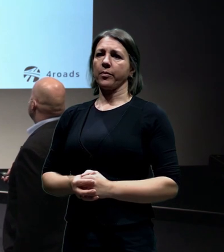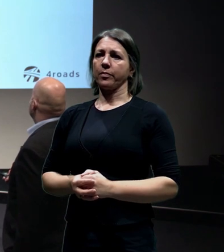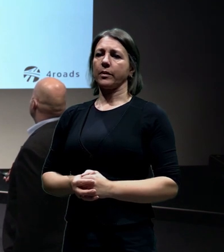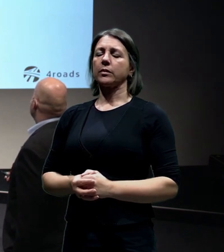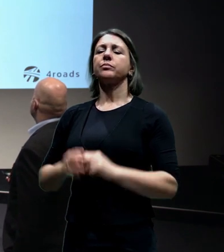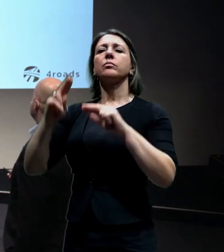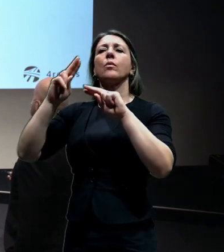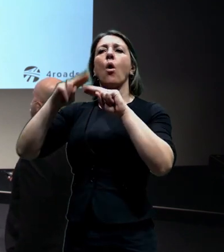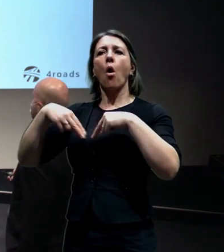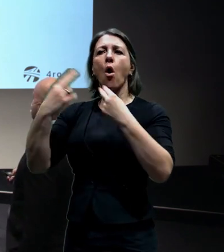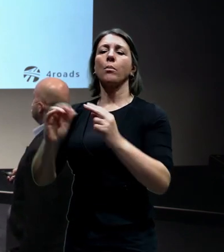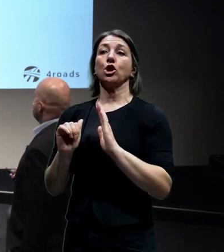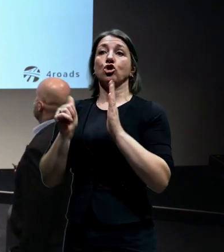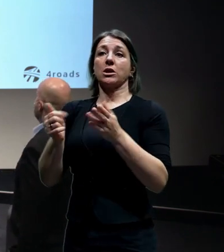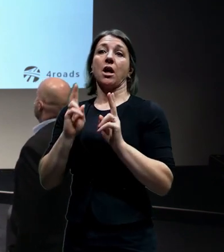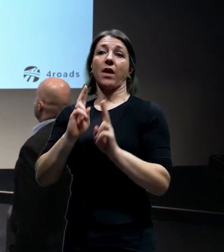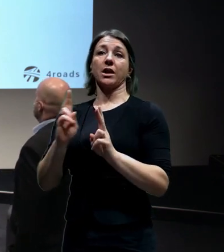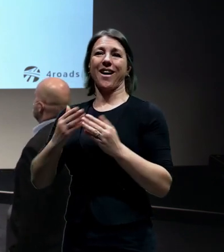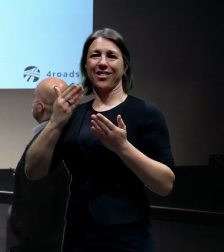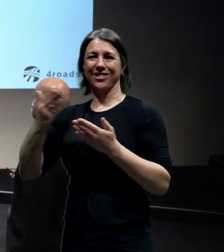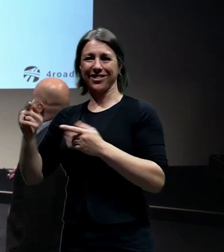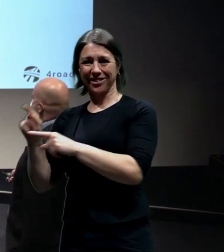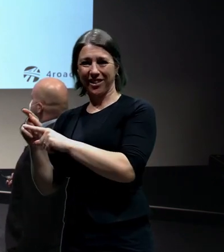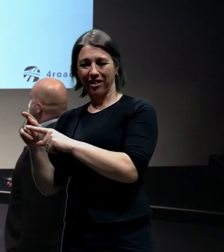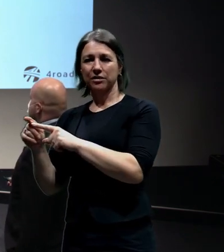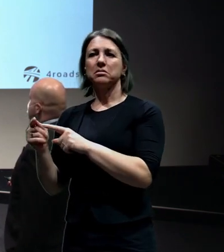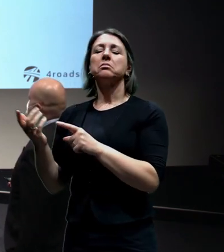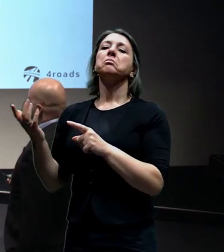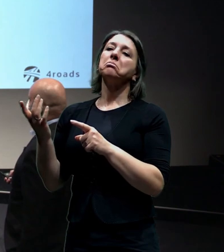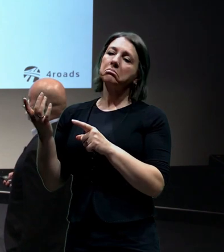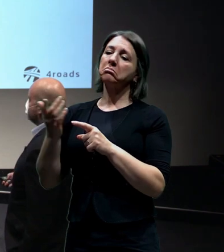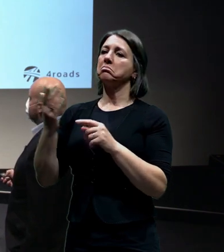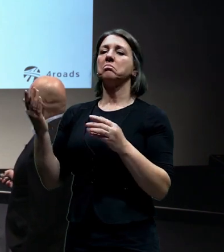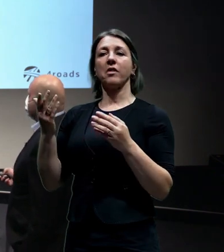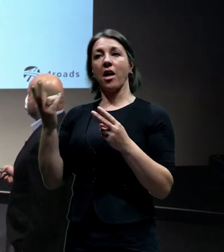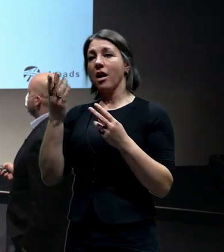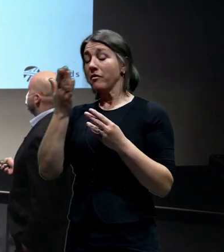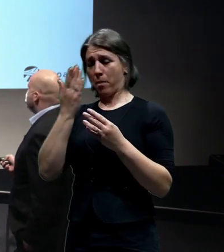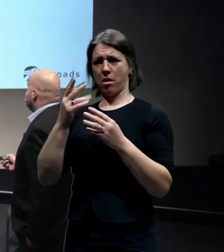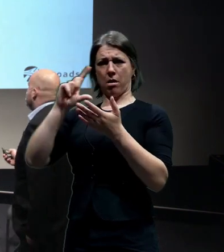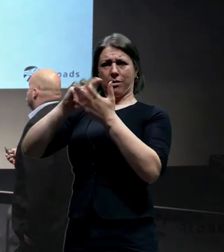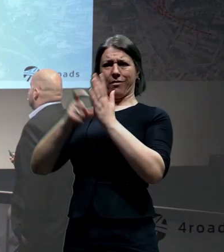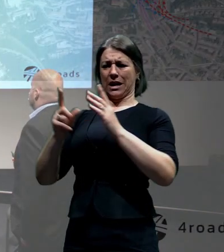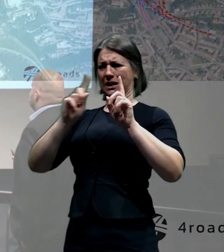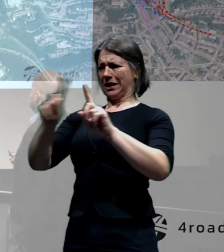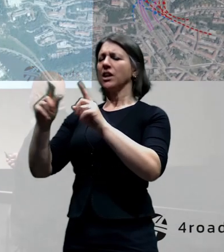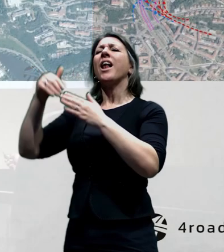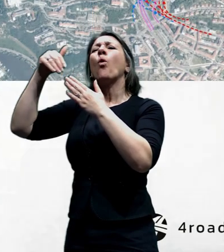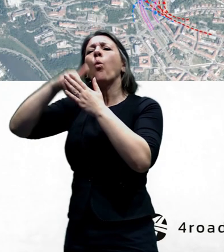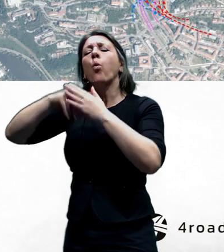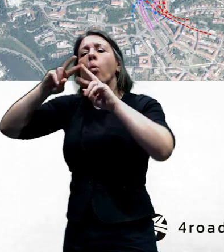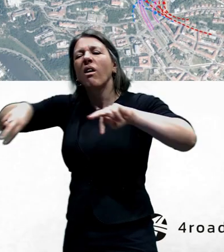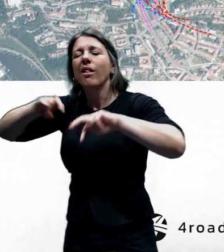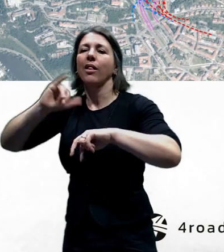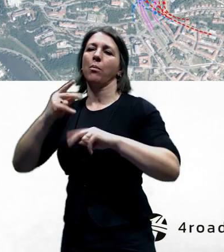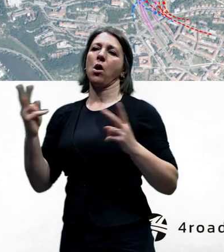Varianta 6. je v podstatě totožná, i když vypadá úplně jinak. Velký rozdíl je